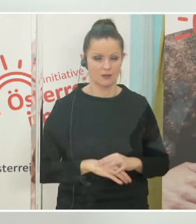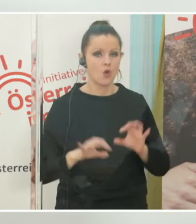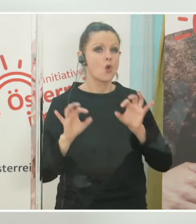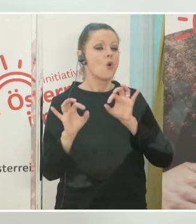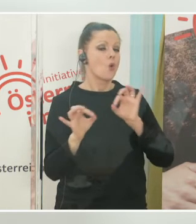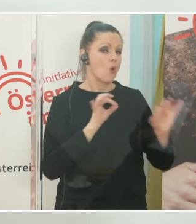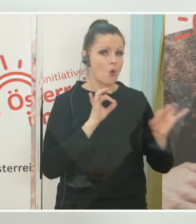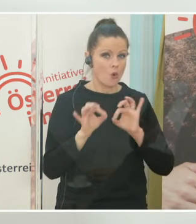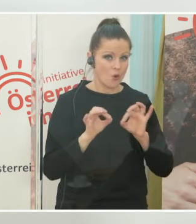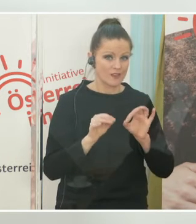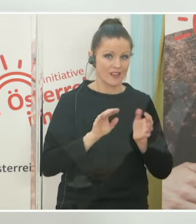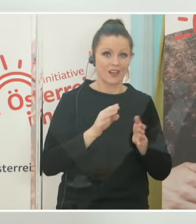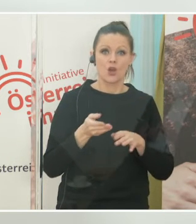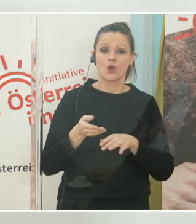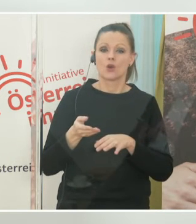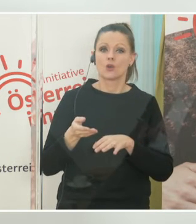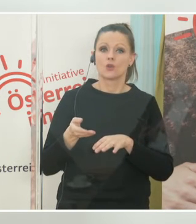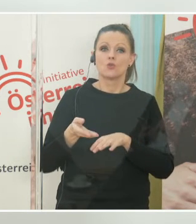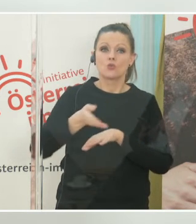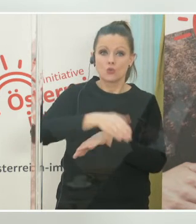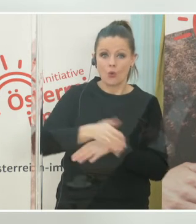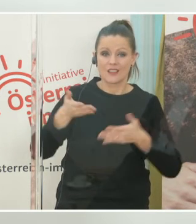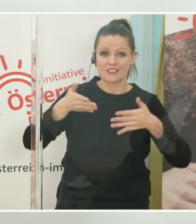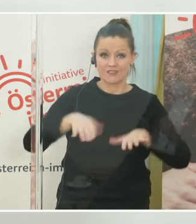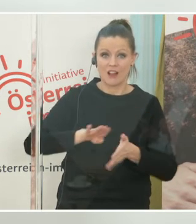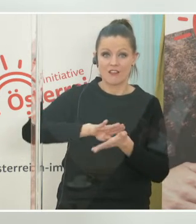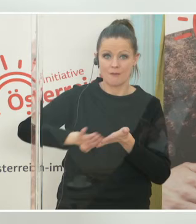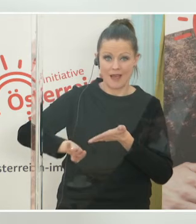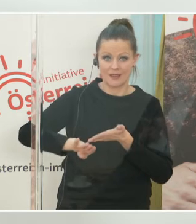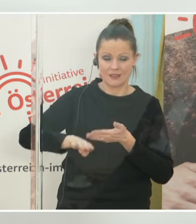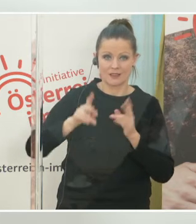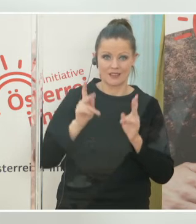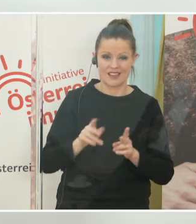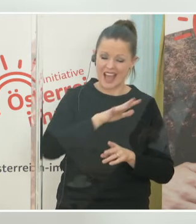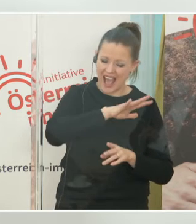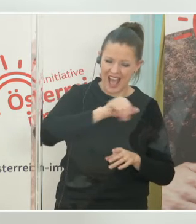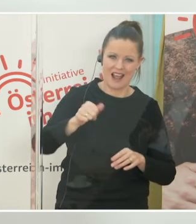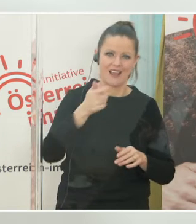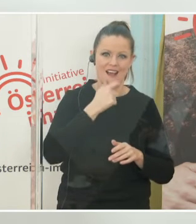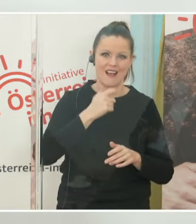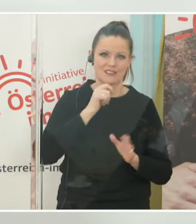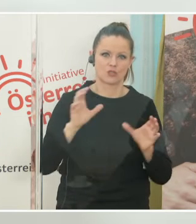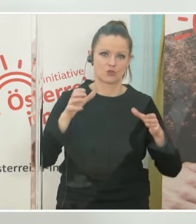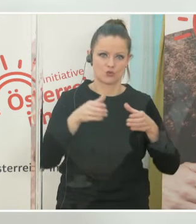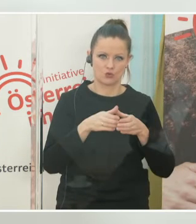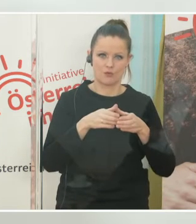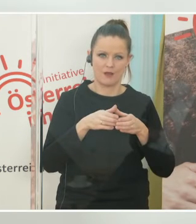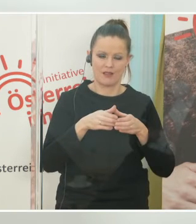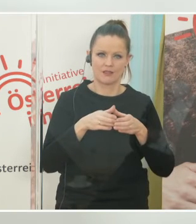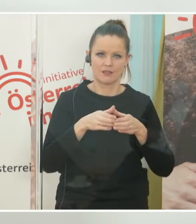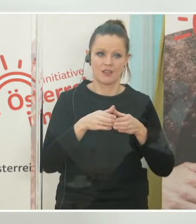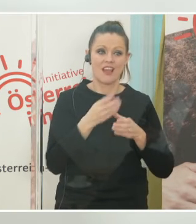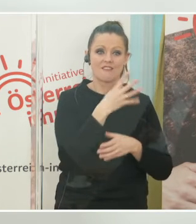wenn man die Vermeidbarkeit von Todesfehlern an Corona durch die Impfung ansieht. Über alle Altersgruppen gerechnet, müssten wir ca. 450